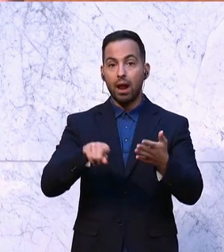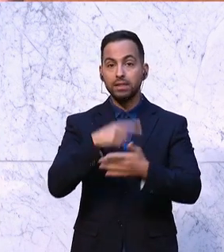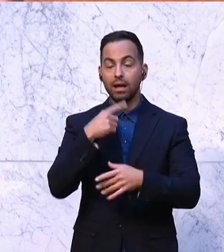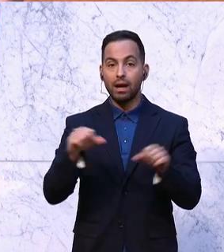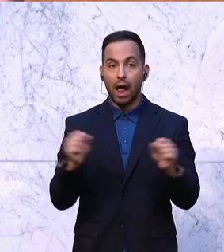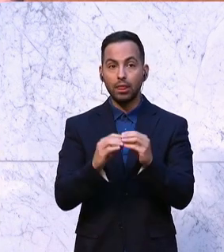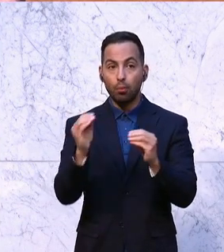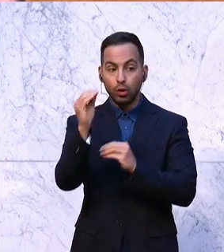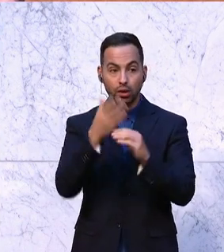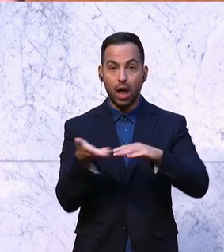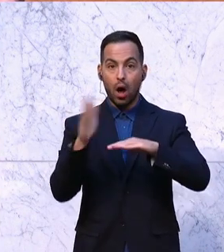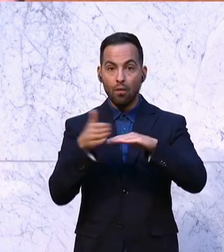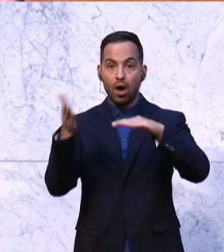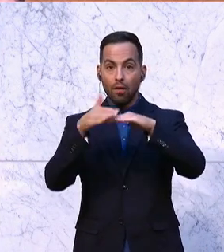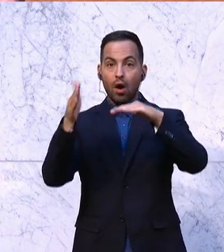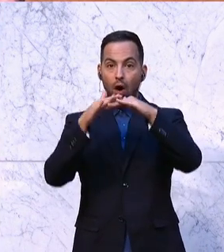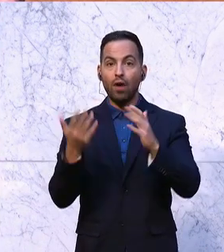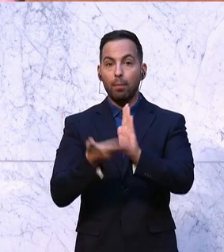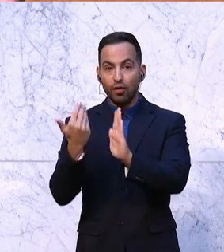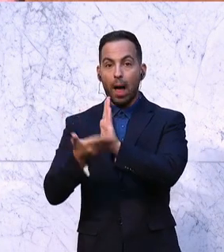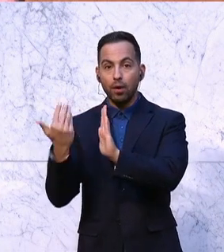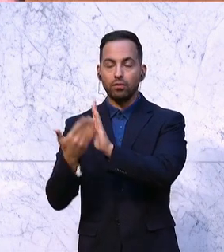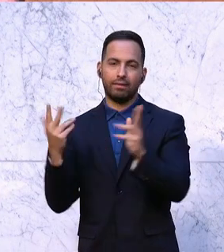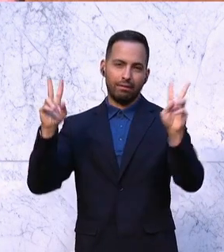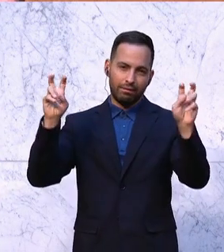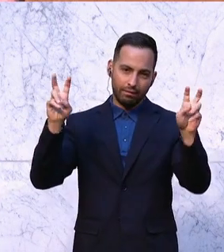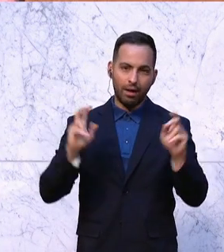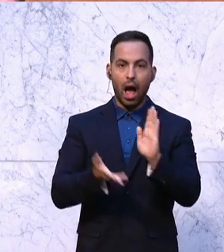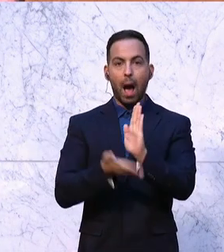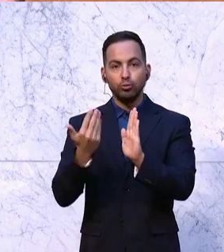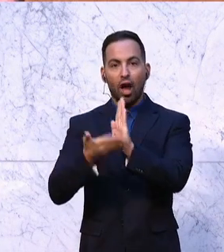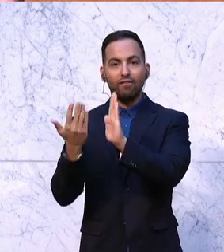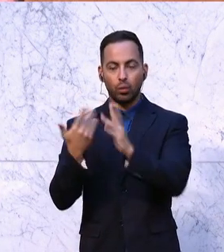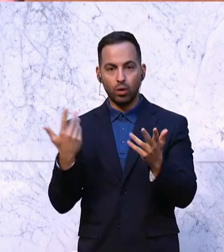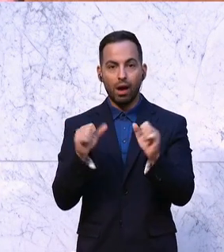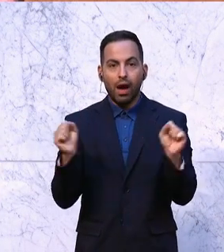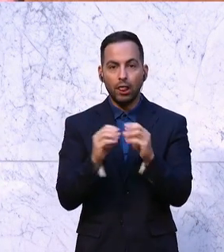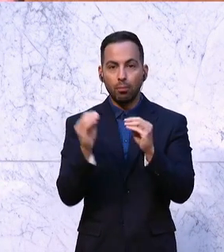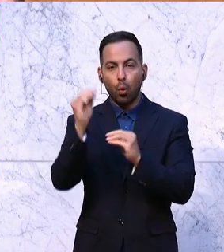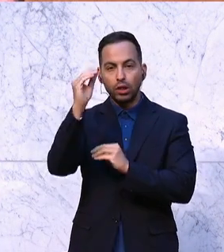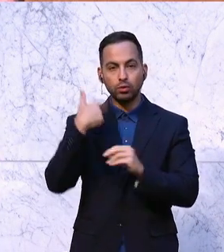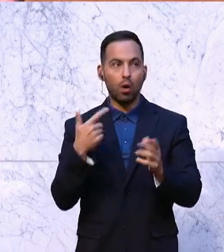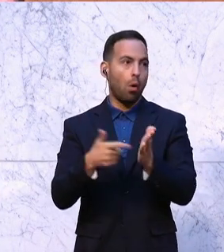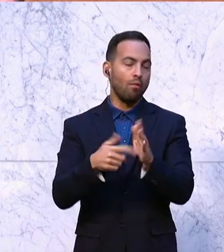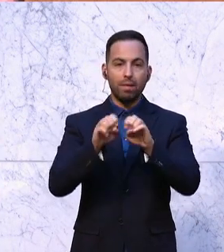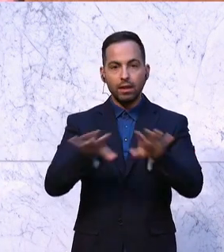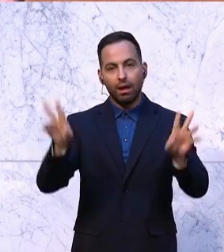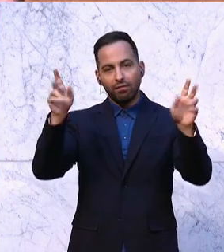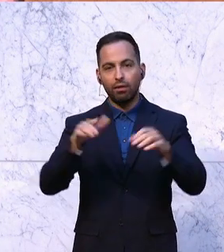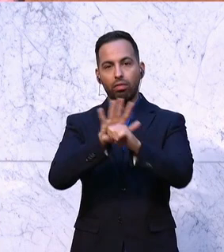Progression erwähnt. Wie oft wollen Sie die angebliche Abschaffung der kalten Progression medial noch verkaufen, Herr